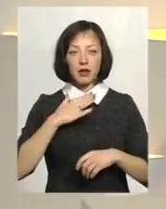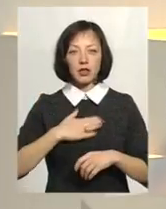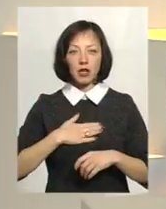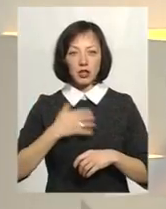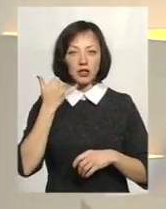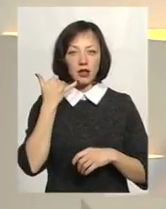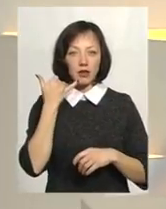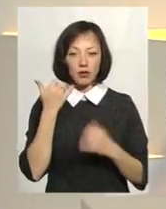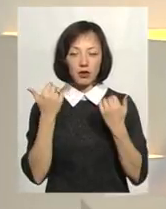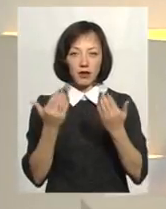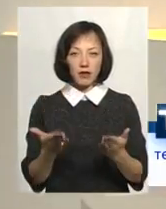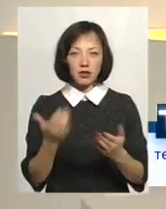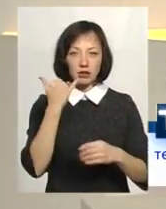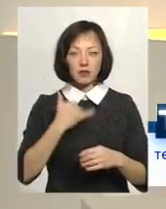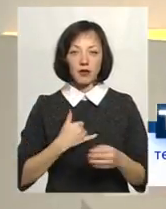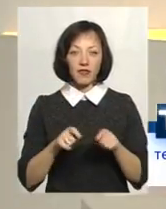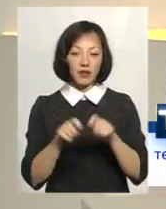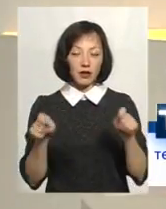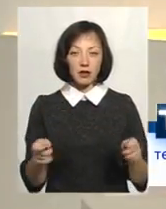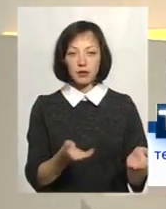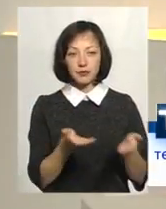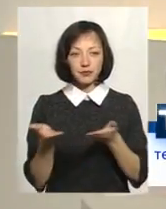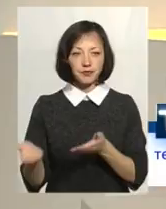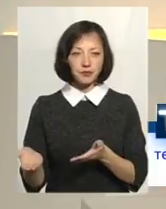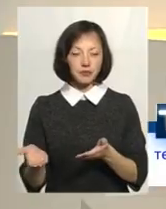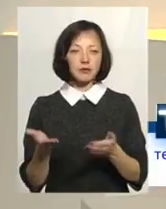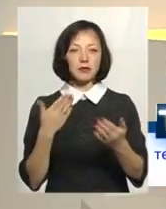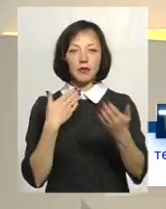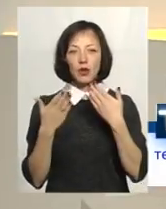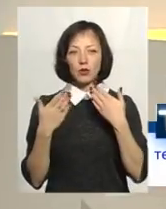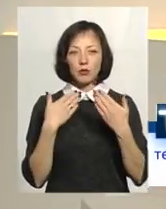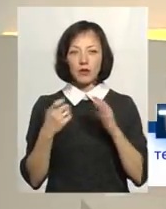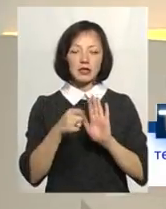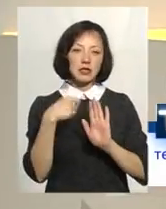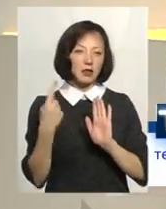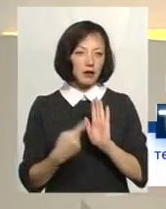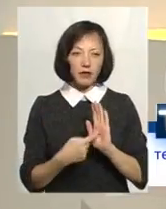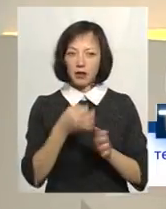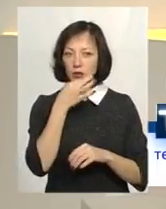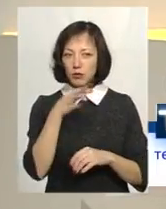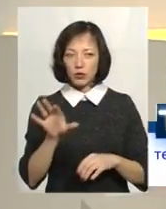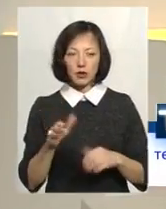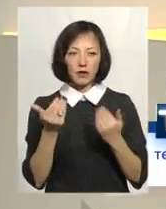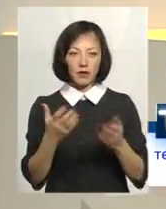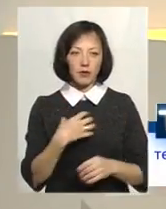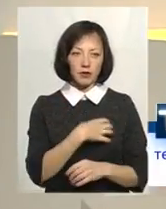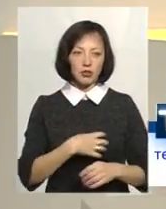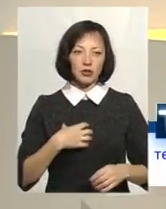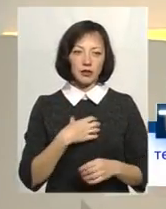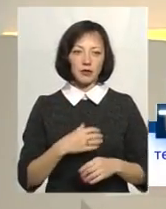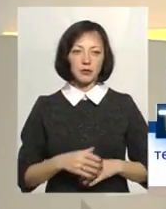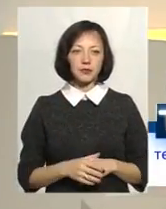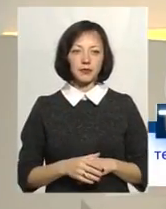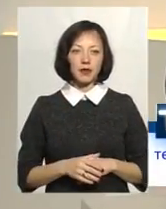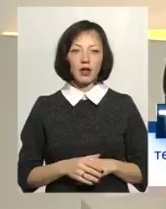лінії для ваших дзвінків відкриті, тож долучайтеся до нашої розмови, задавайте будь-які важливі для вас питання з цього приводу.